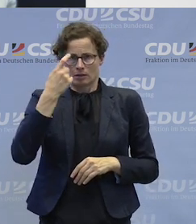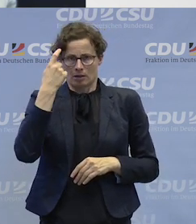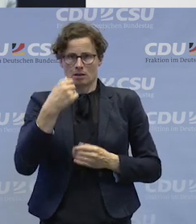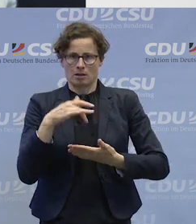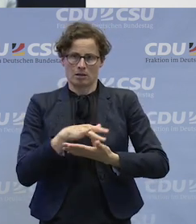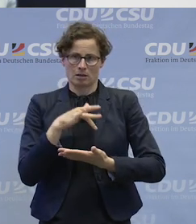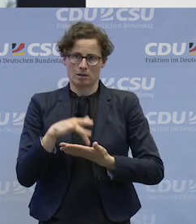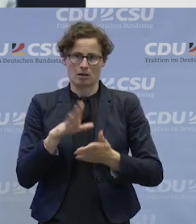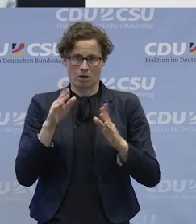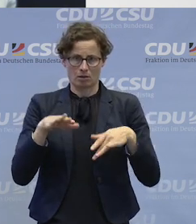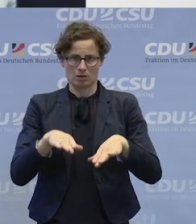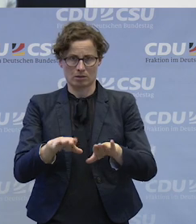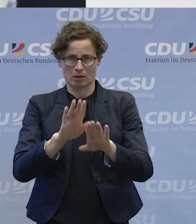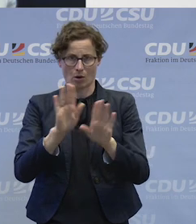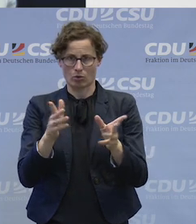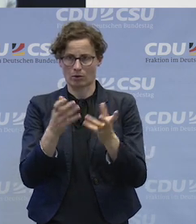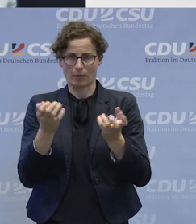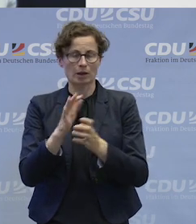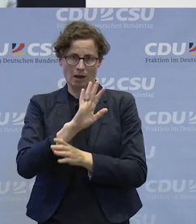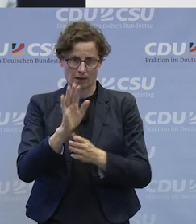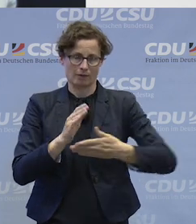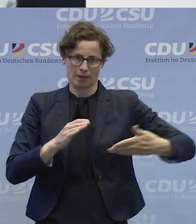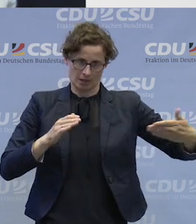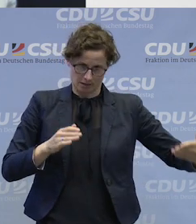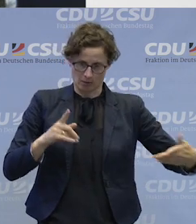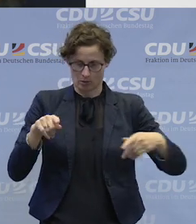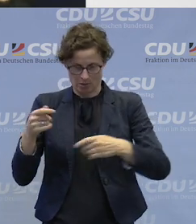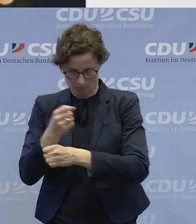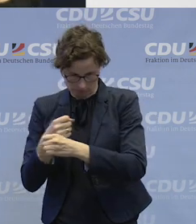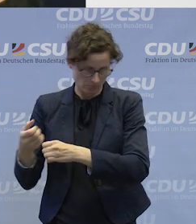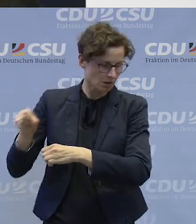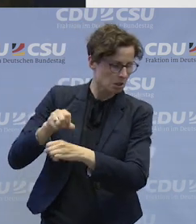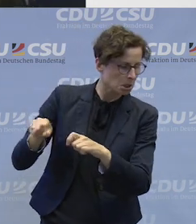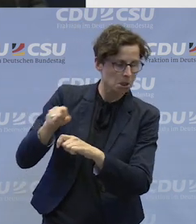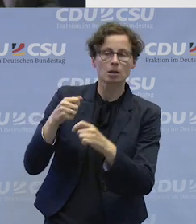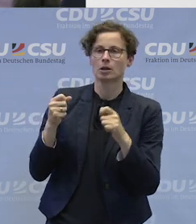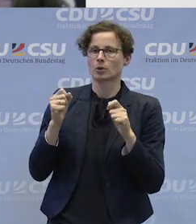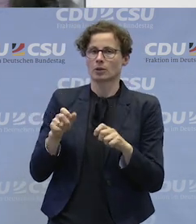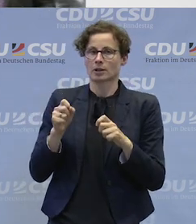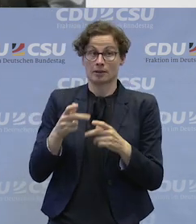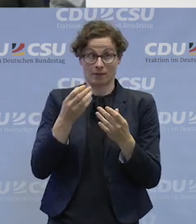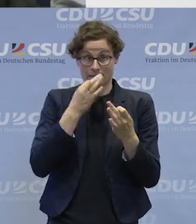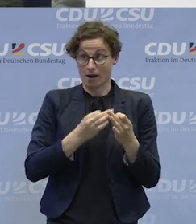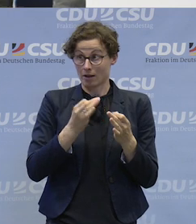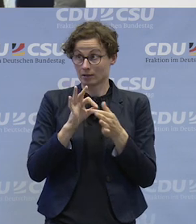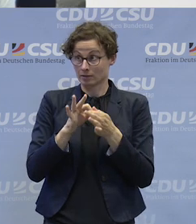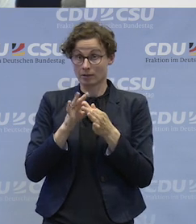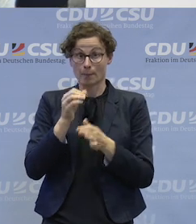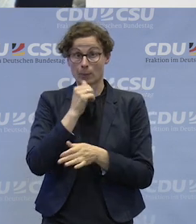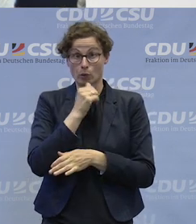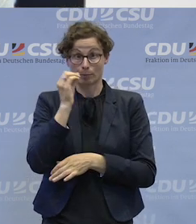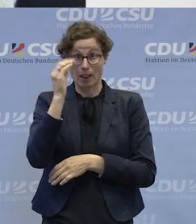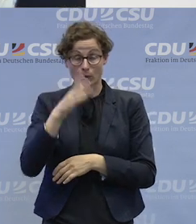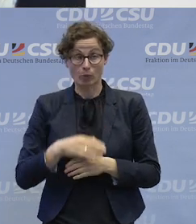wird mitgemangelt oder mitgebacken, aber das war sicherlich nur so ein Gedanke. Fragen zur beruflichen Bildung?